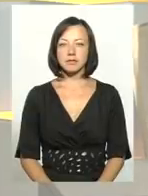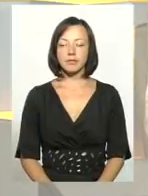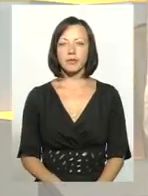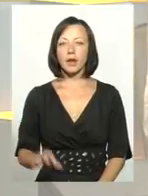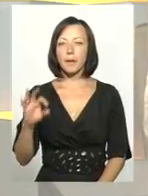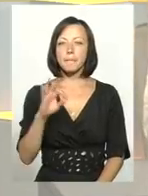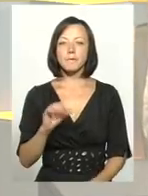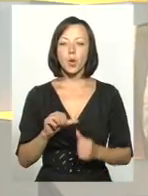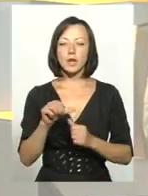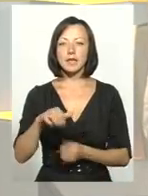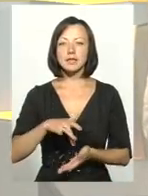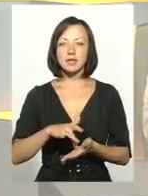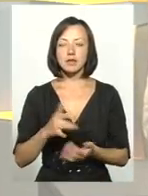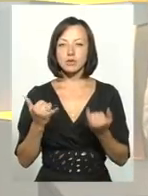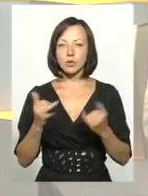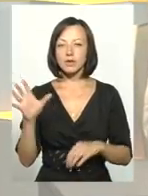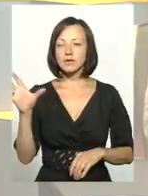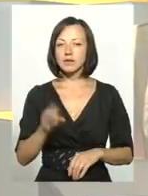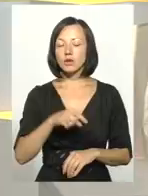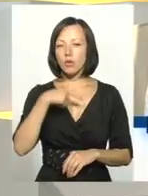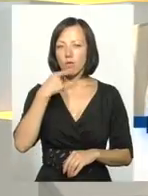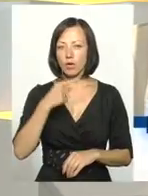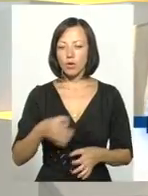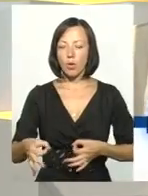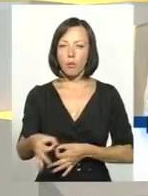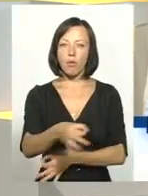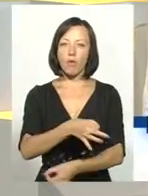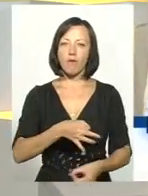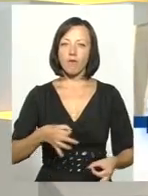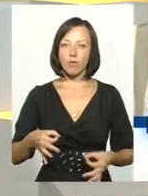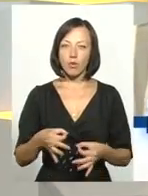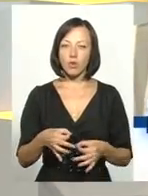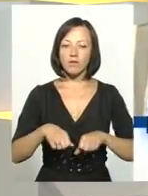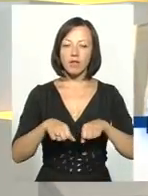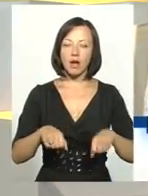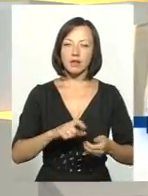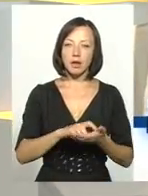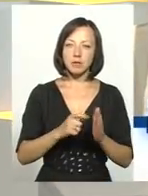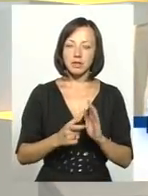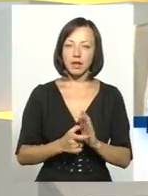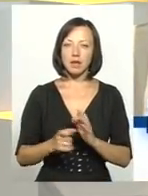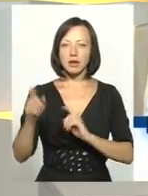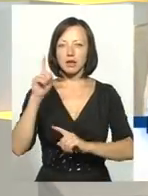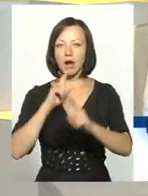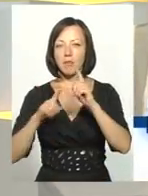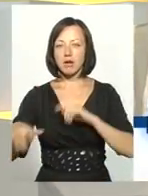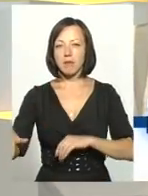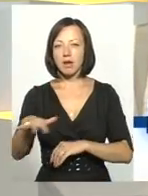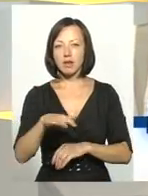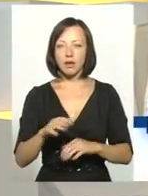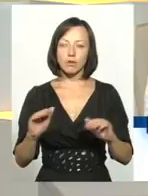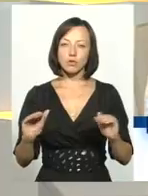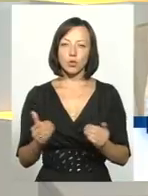Про децентралізацію нині не говорять, хіба що лянивої. Її обговорюють і у тихих владних кабінетах, і на гамірних майданах, і у